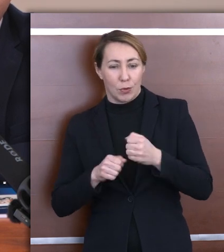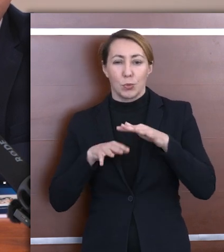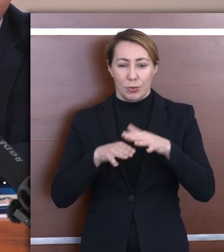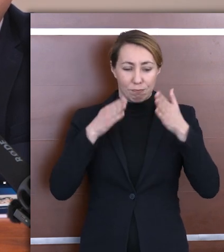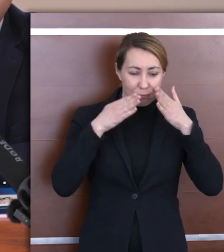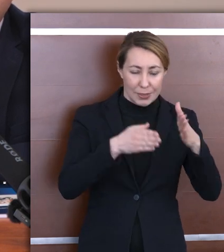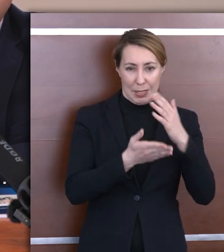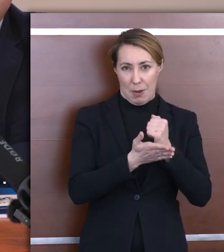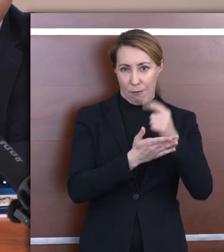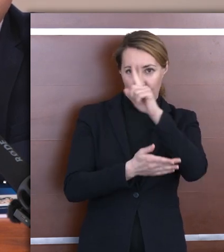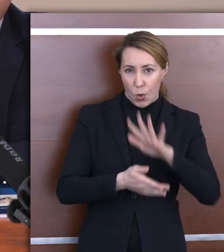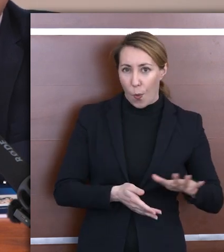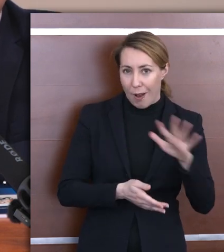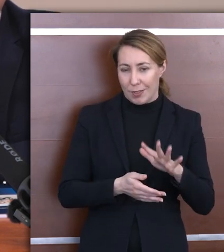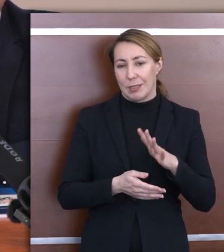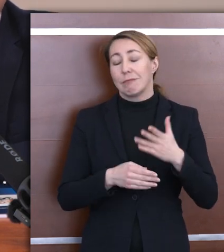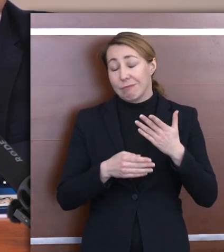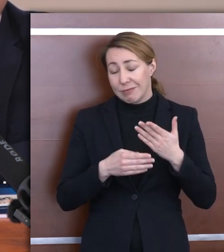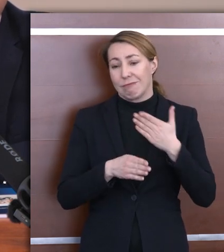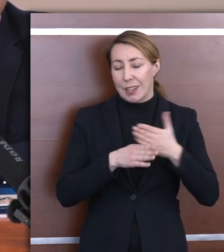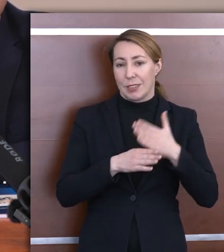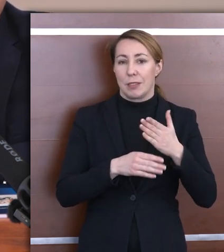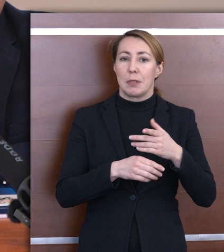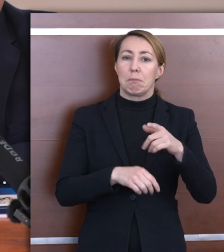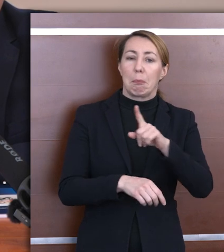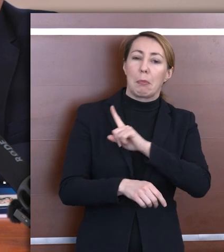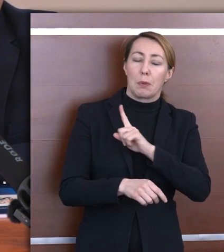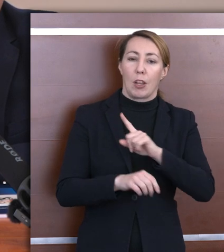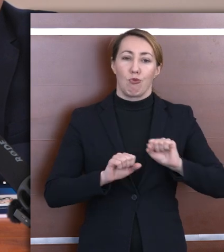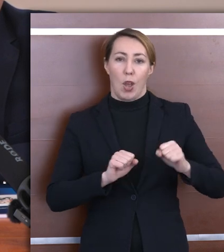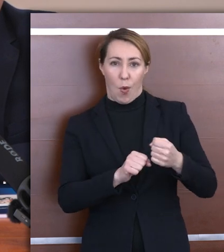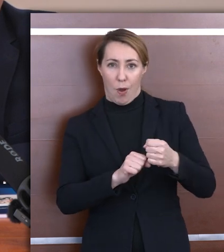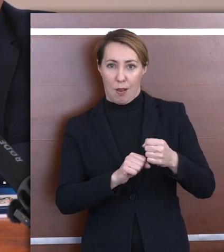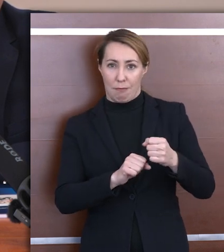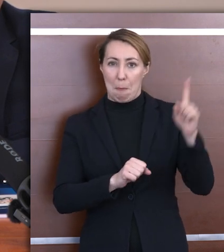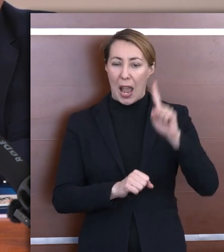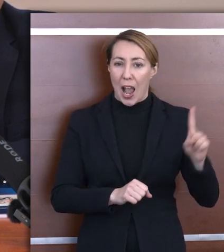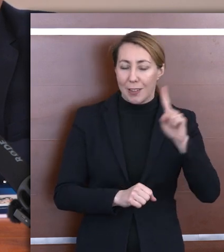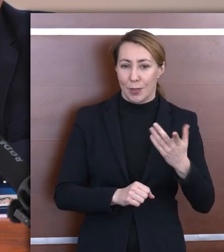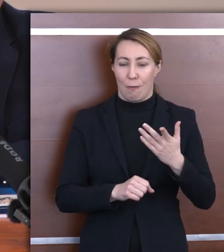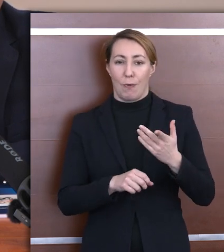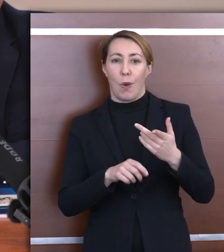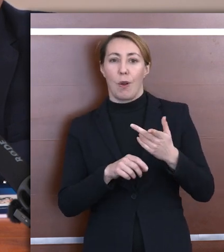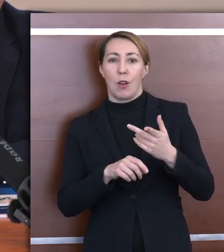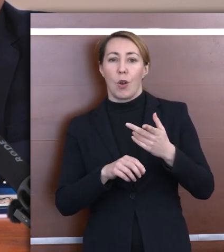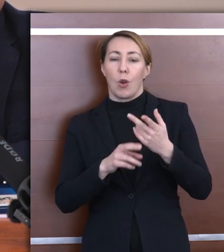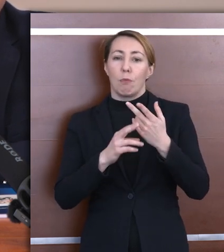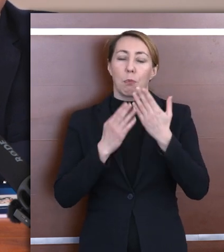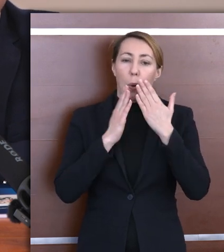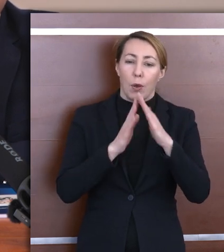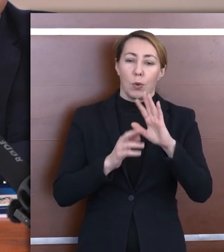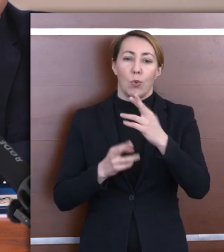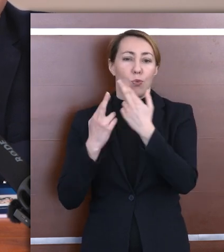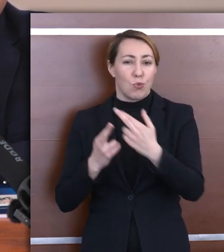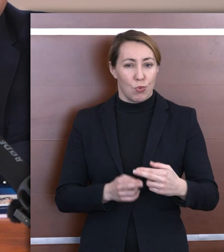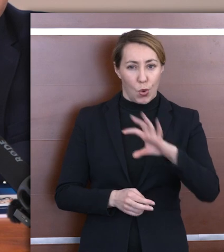pewne materie funkcjonowania państwa, które dotyczą różnych grup pokazywać